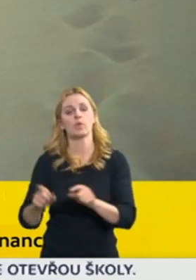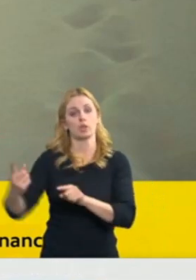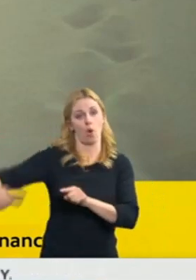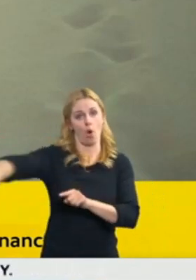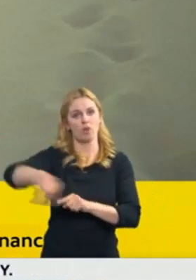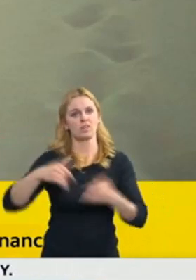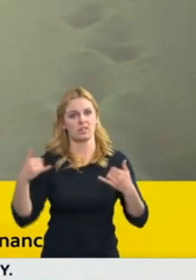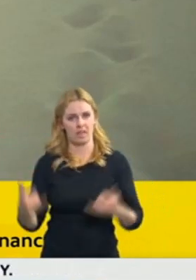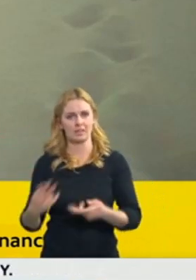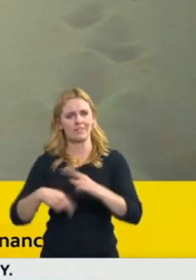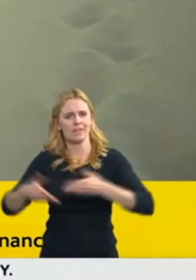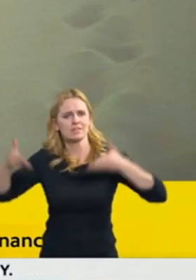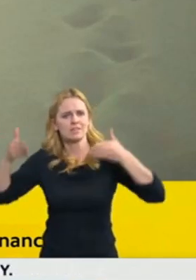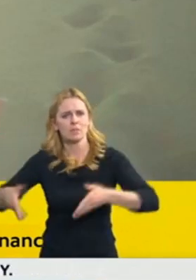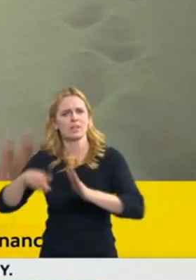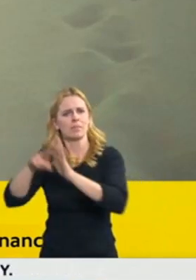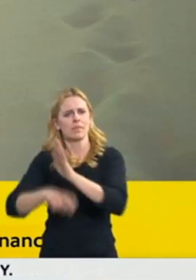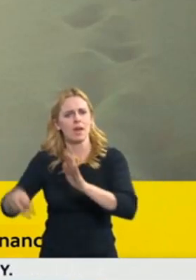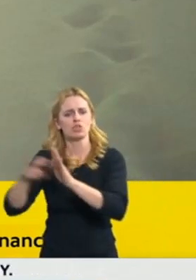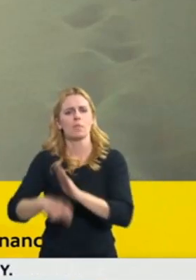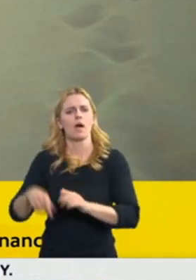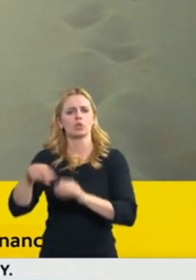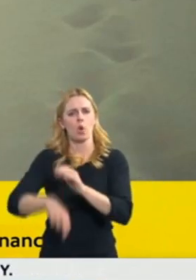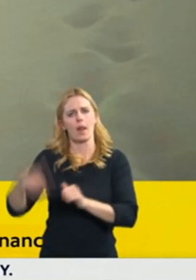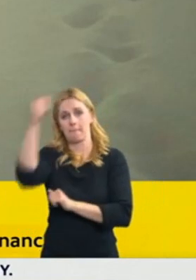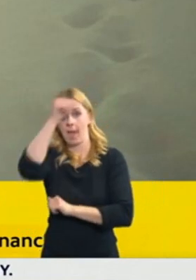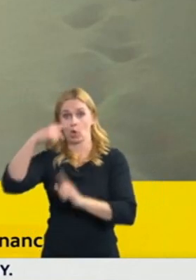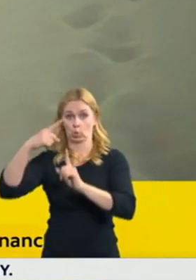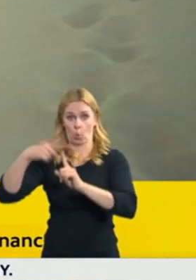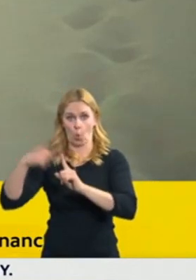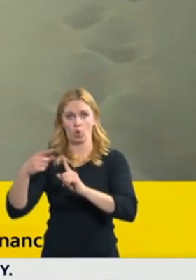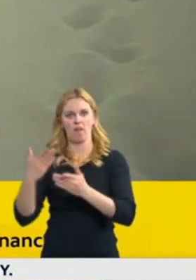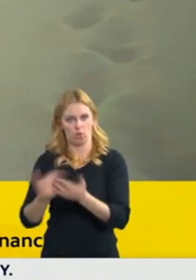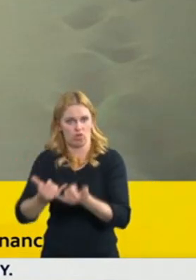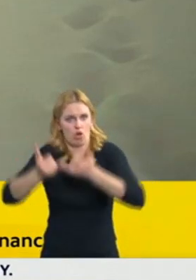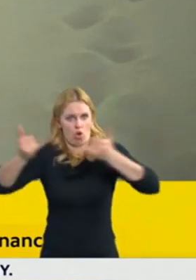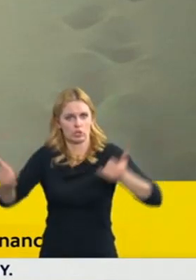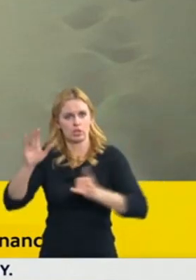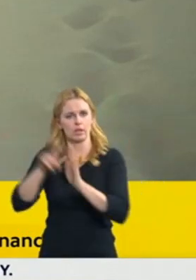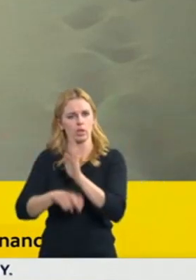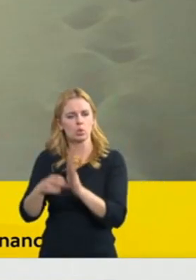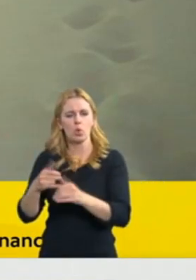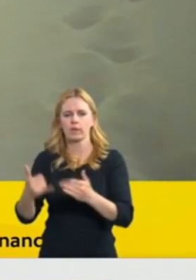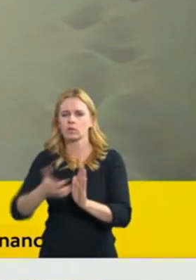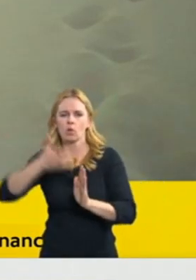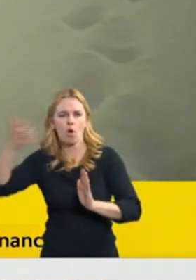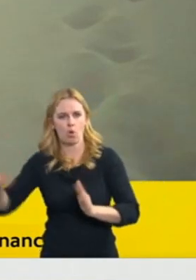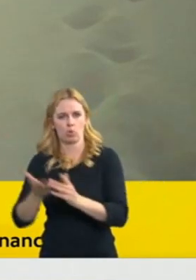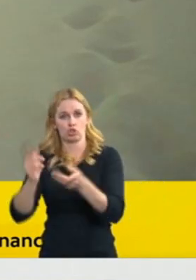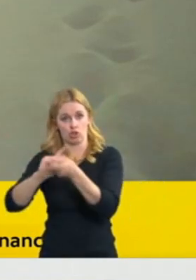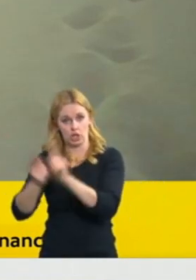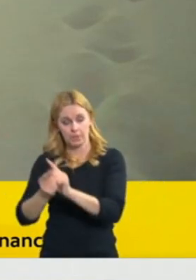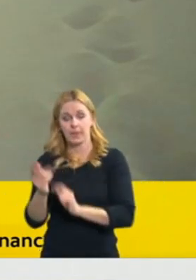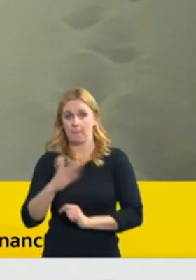měru uhelném dolu Turov. Je to věc, která se dlouho táhla, pracovalo na ní ministerstvo životního prostředí a ministerstvo